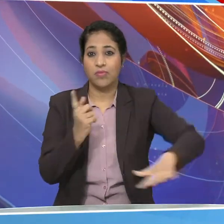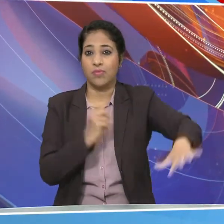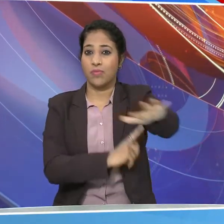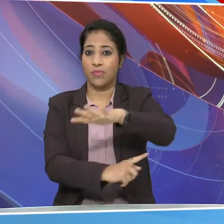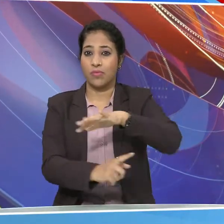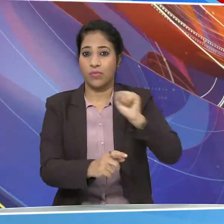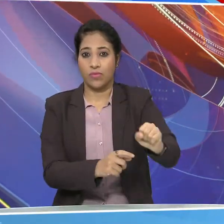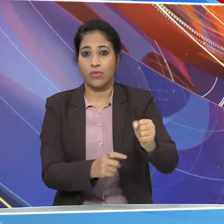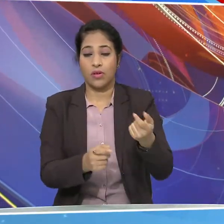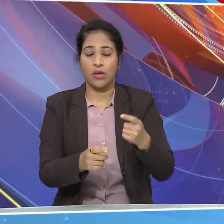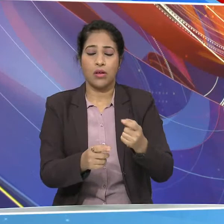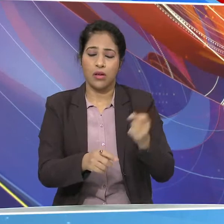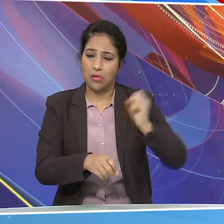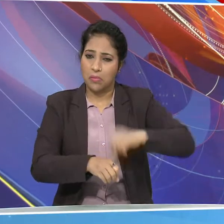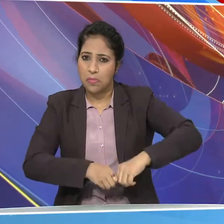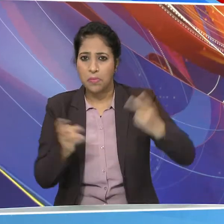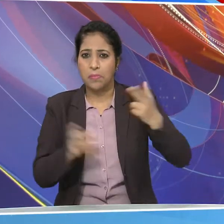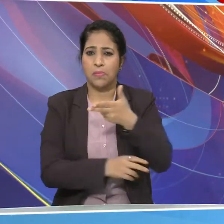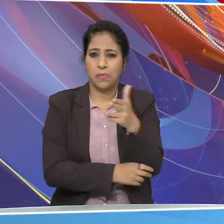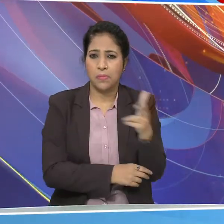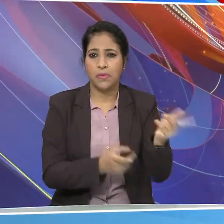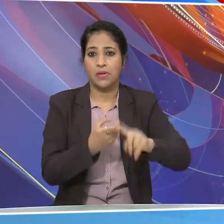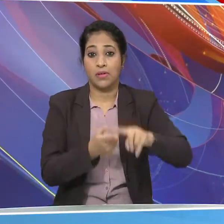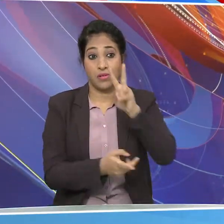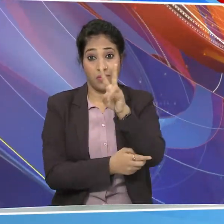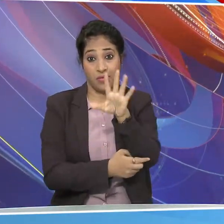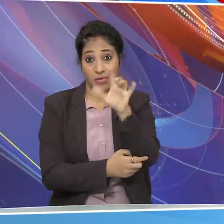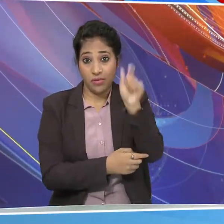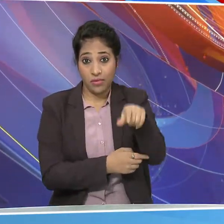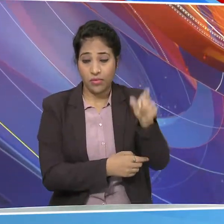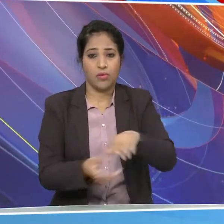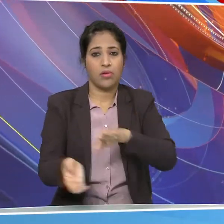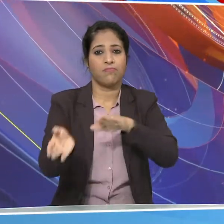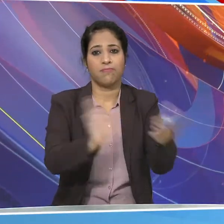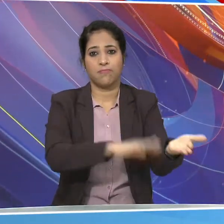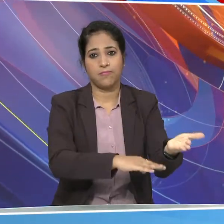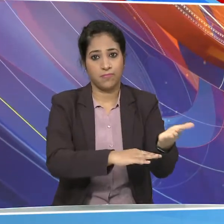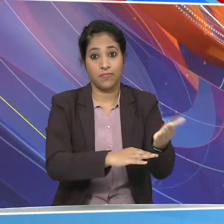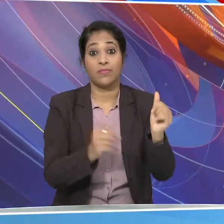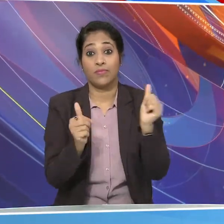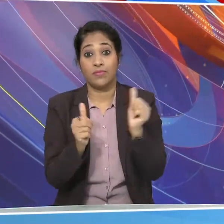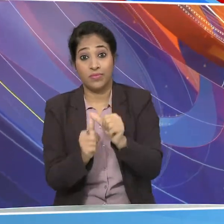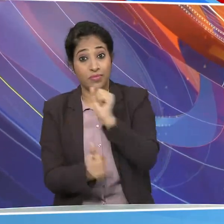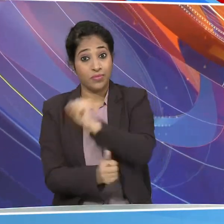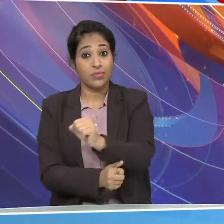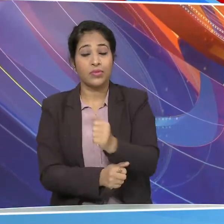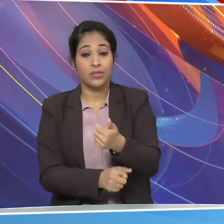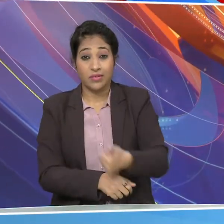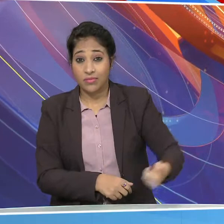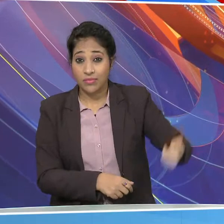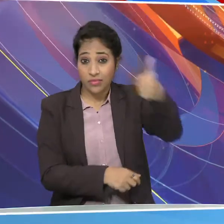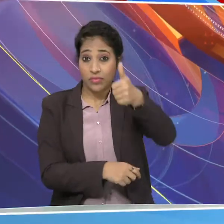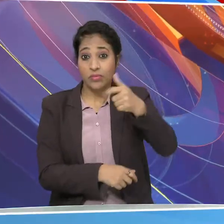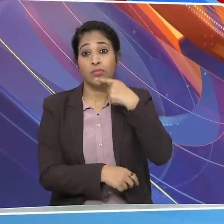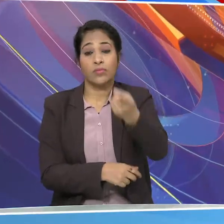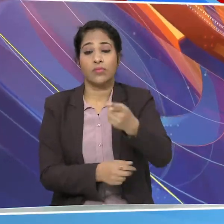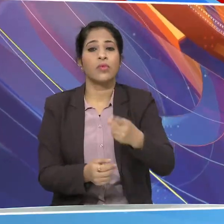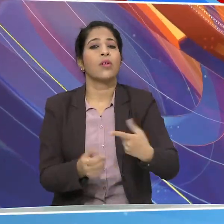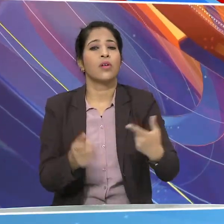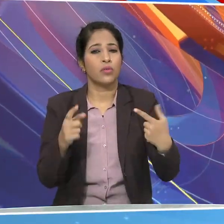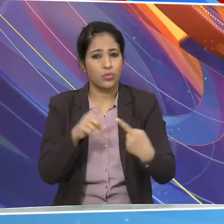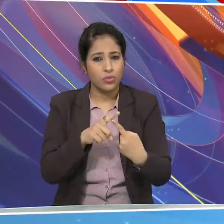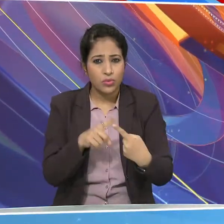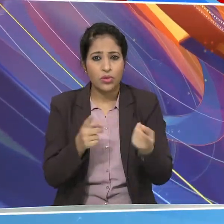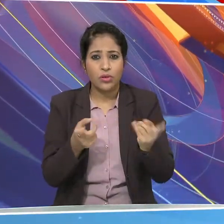काराबाख में हमले किये हैं इन हमलों में 25 लोग मारे गए हैं अर्मेनिया के एक अधिकारी ने बताया कि मंगलवार को